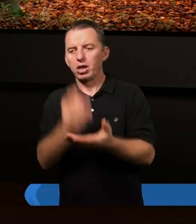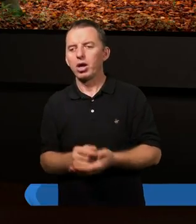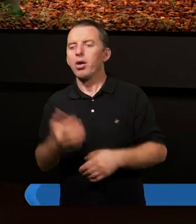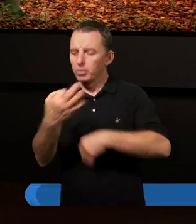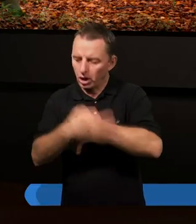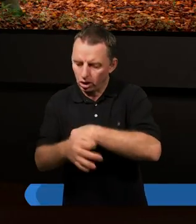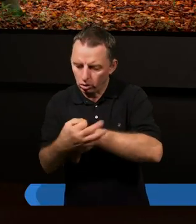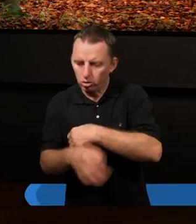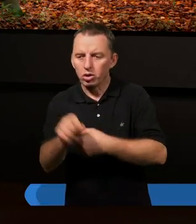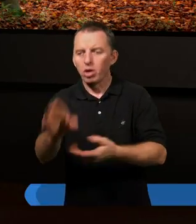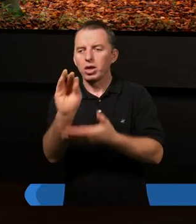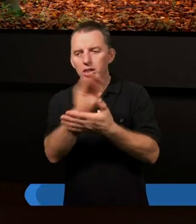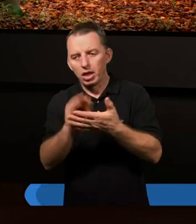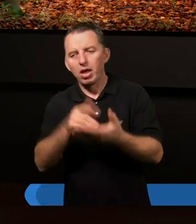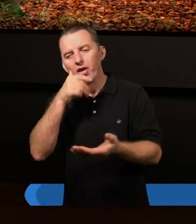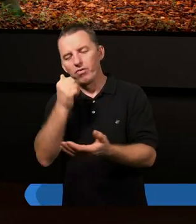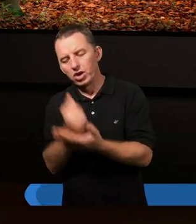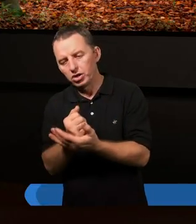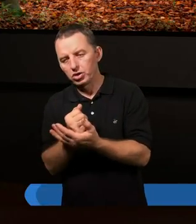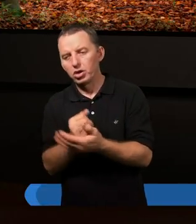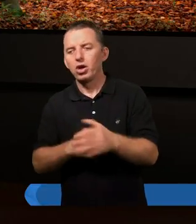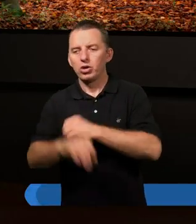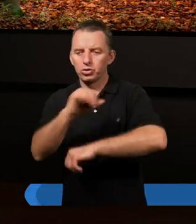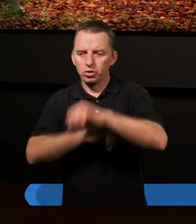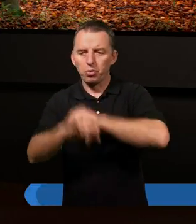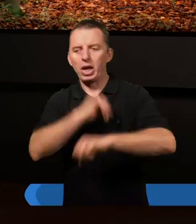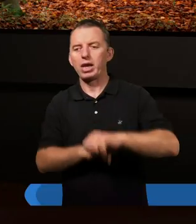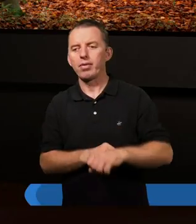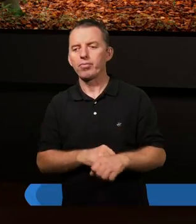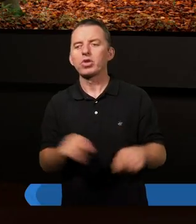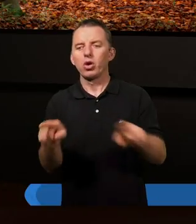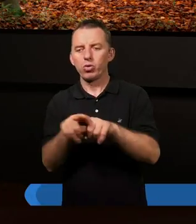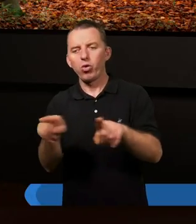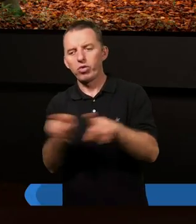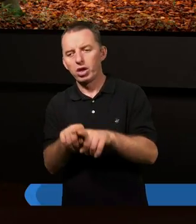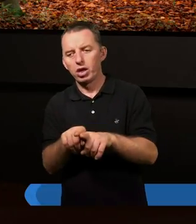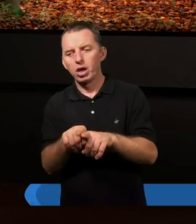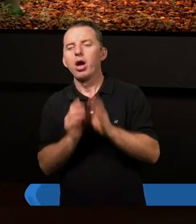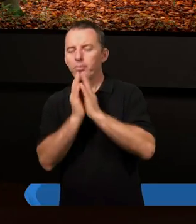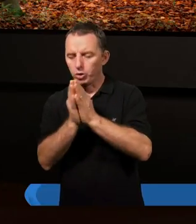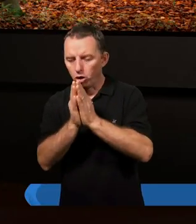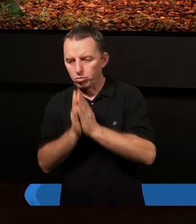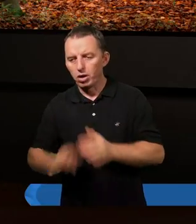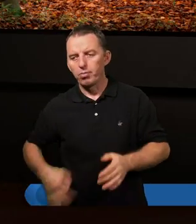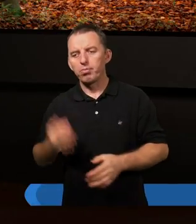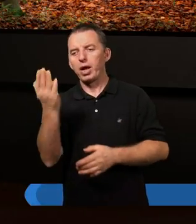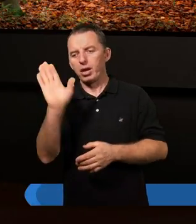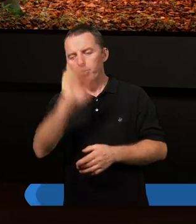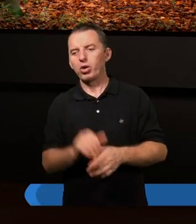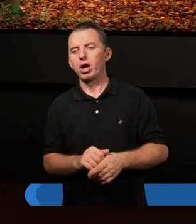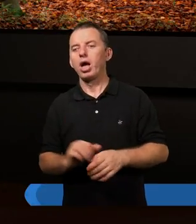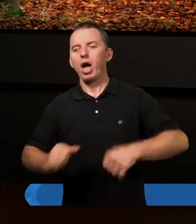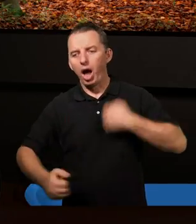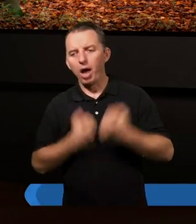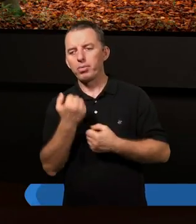Przystudiujcie to, co jest napisane w liście do Rzymian, jak równie prośmy Pana, aby ta